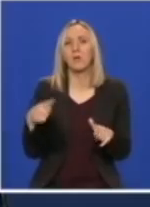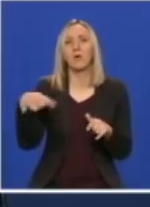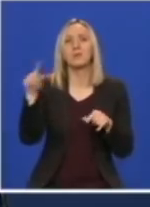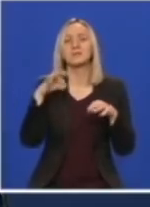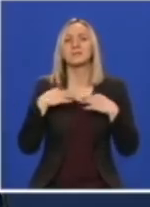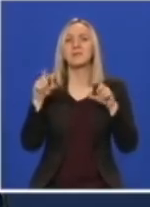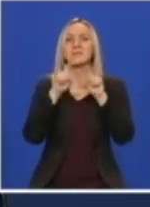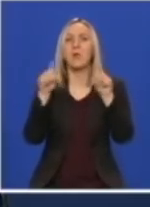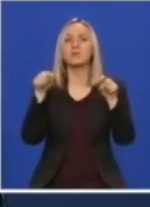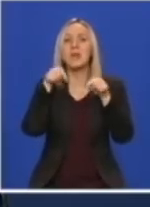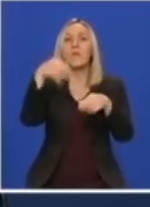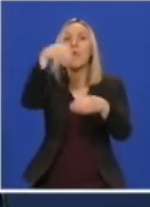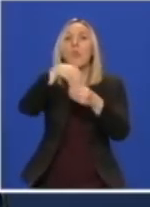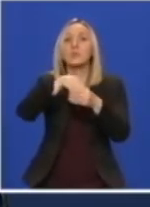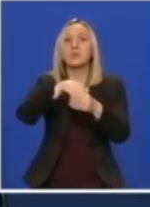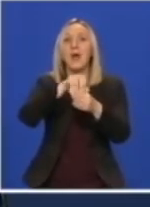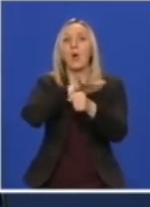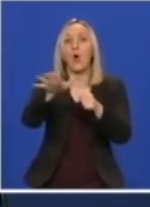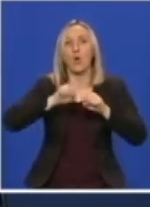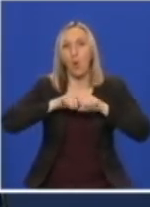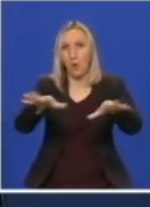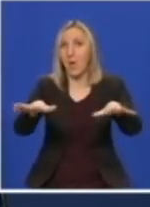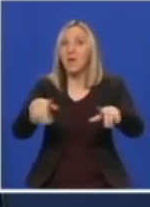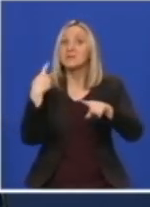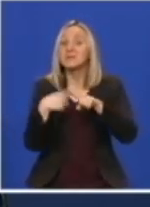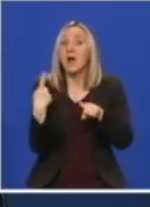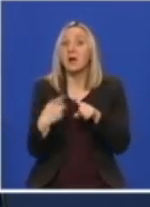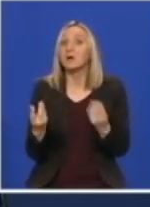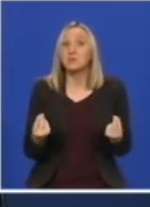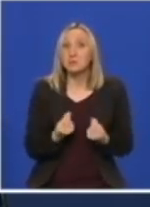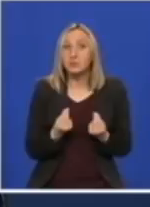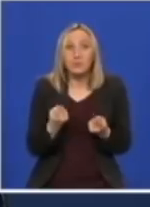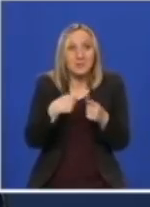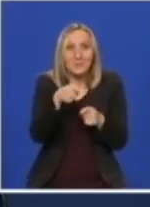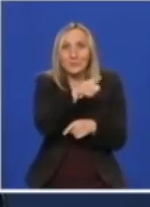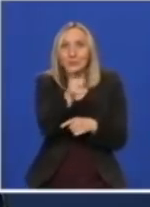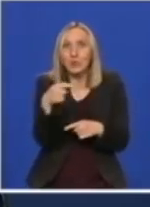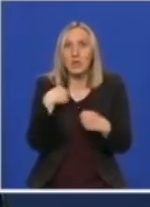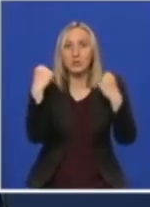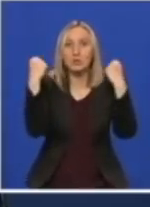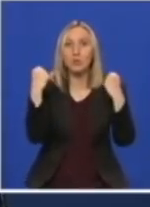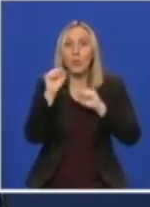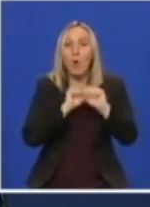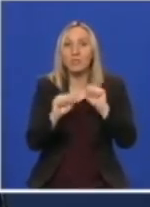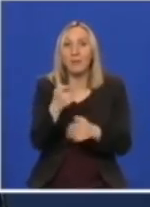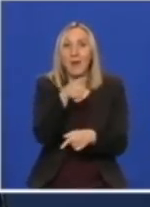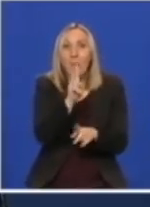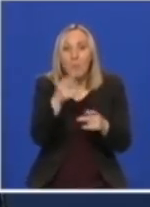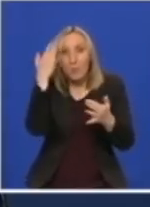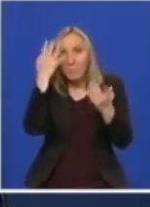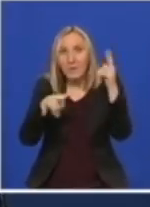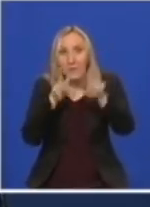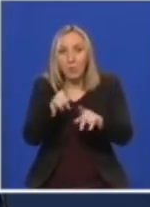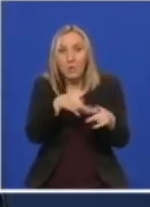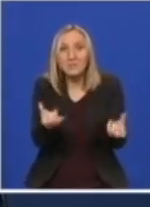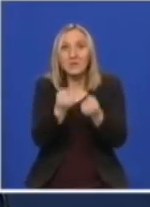ustanovi proširi ovaj virus, jer su oni naš stub odbrane i oni